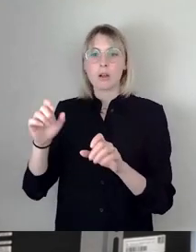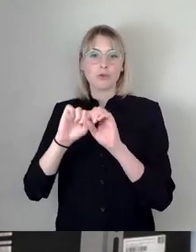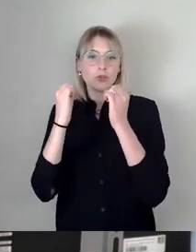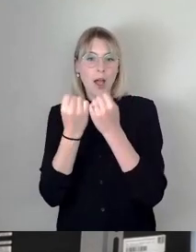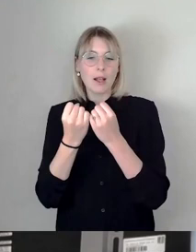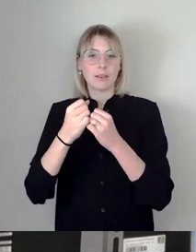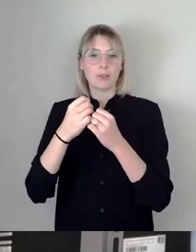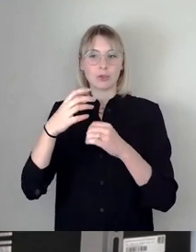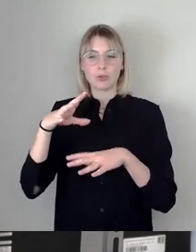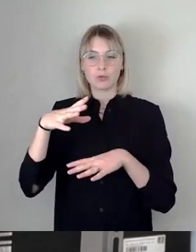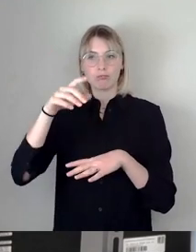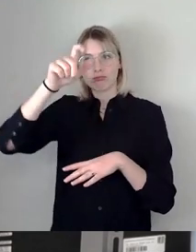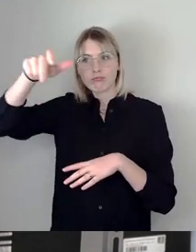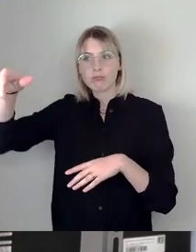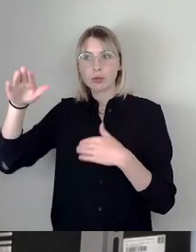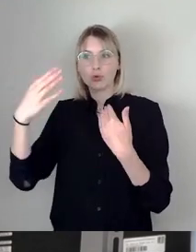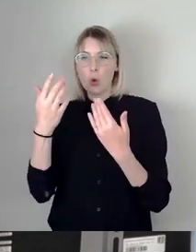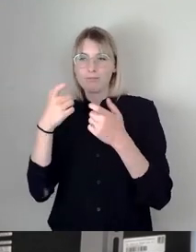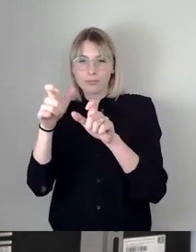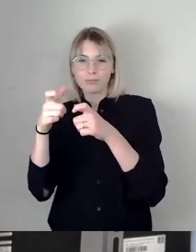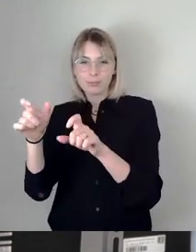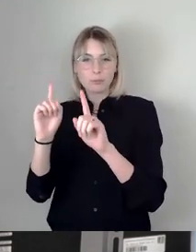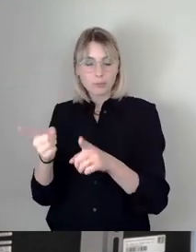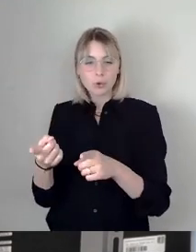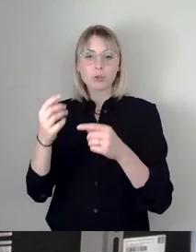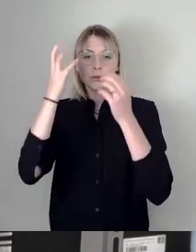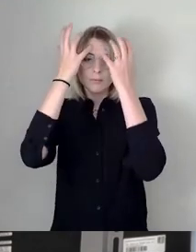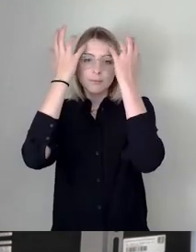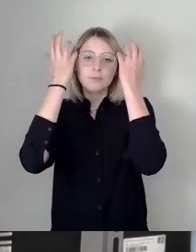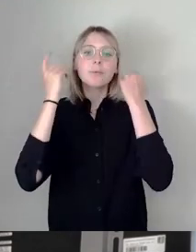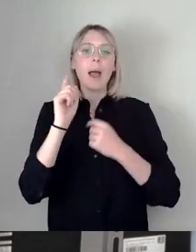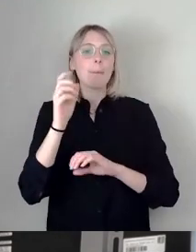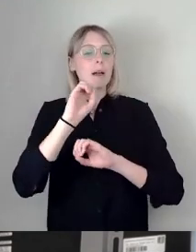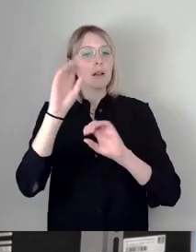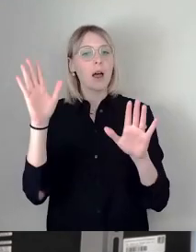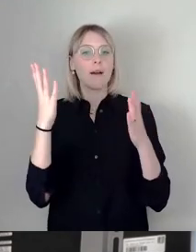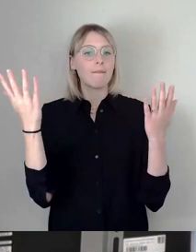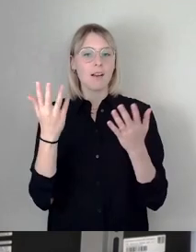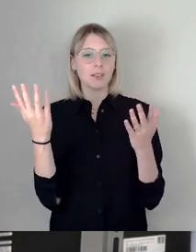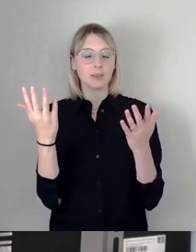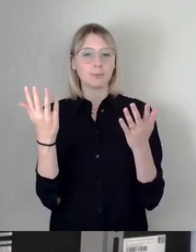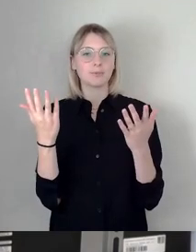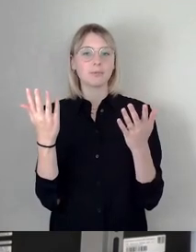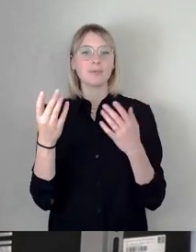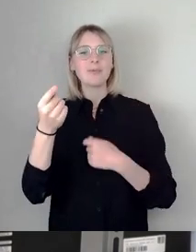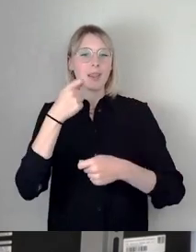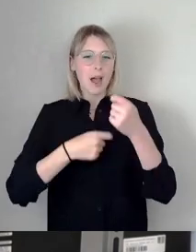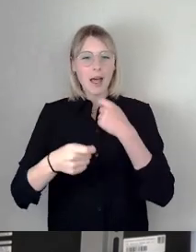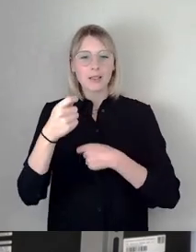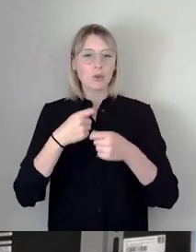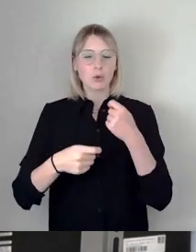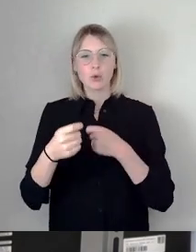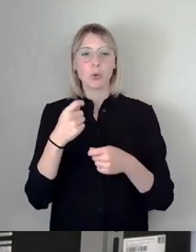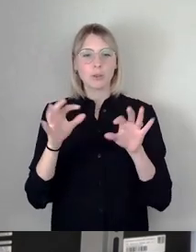Beispiel. Aber im Kern bleibt festzuhalten, die Handlungsfähigkeit der Verwaltung bei gleichzeitiger